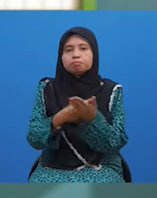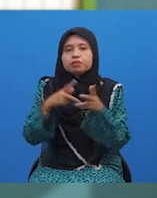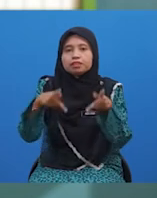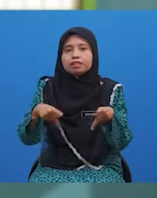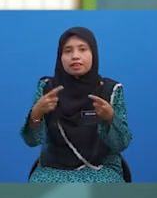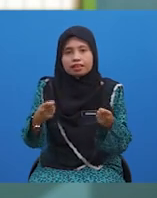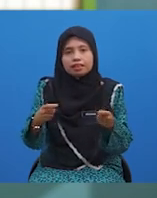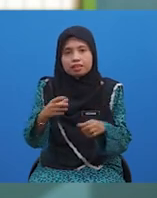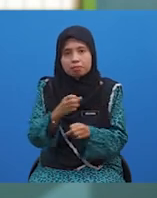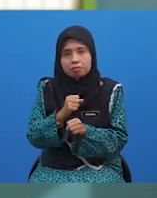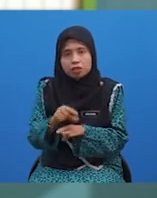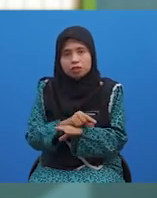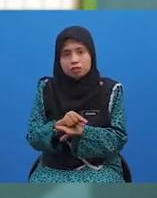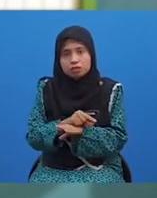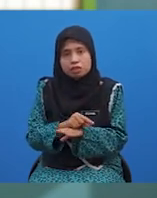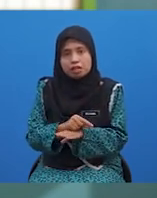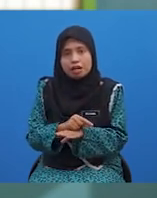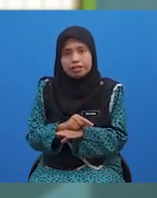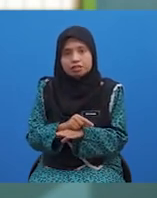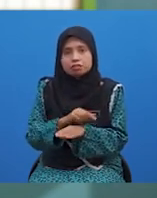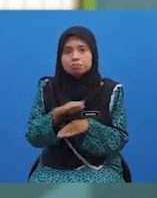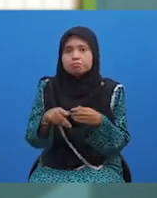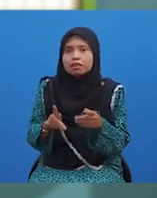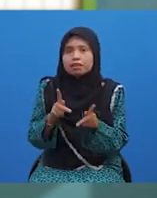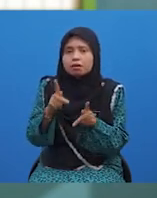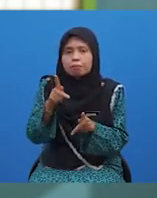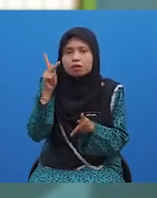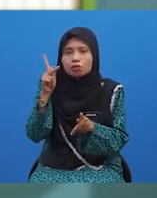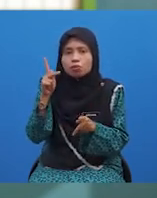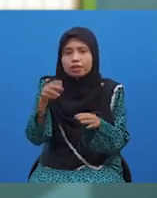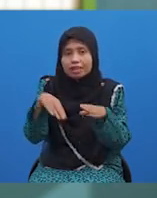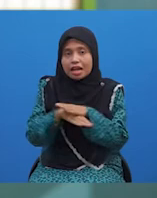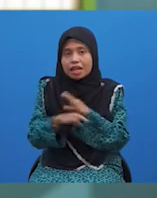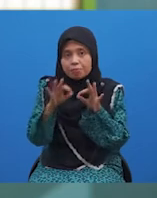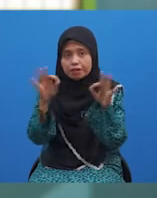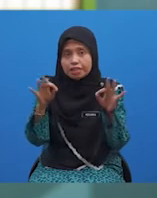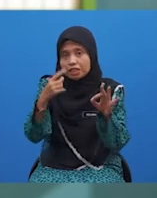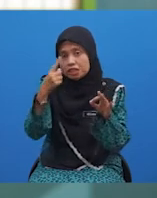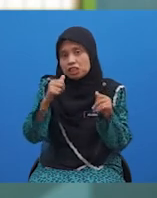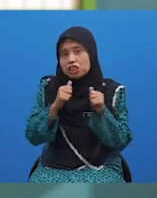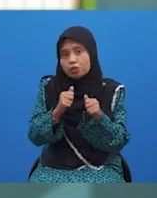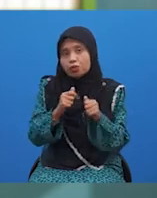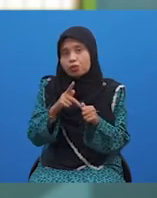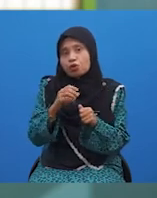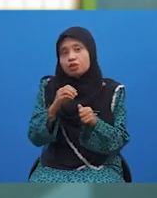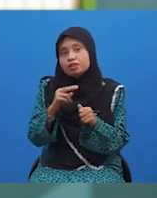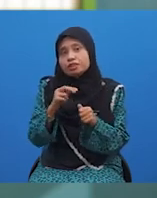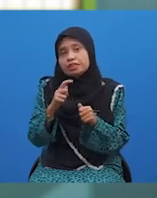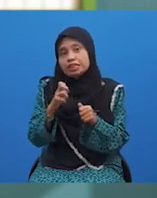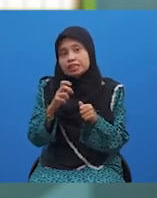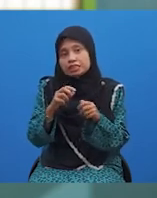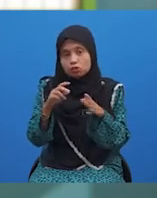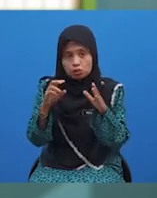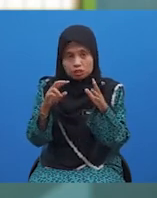telah dapat menggunakan pelbagai kata penguat dengan betul dalam ayat untuk konteks dengan betul.